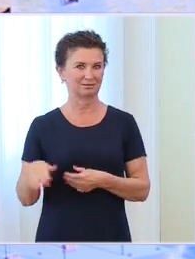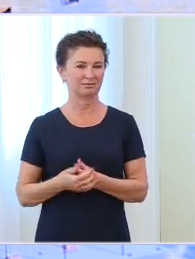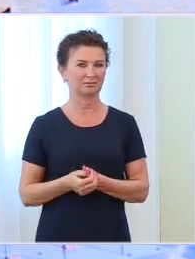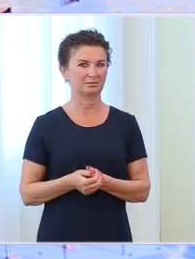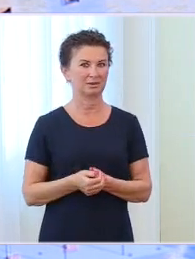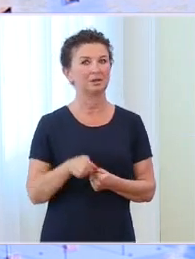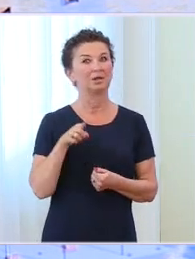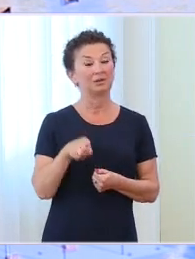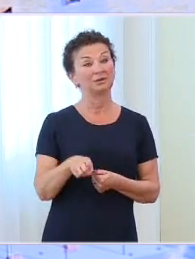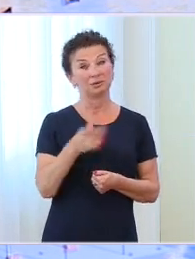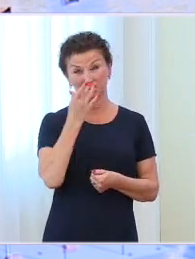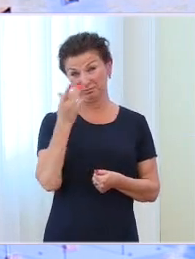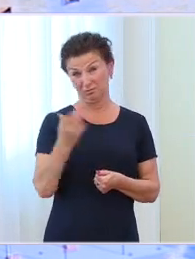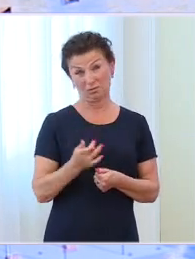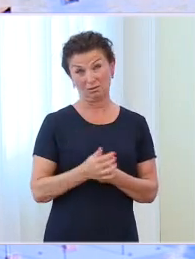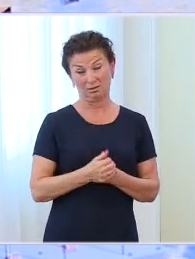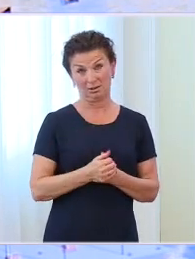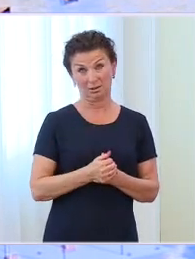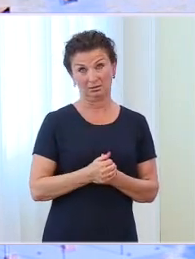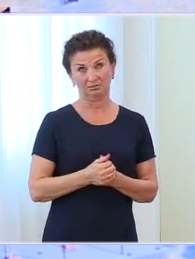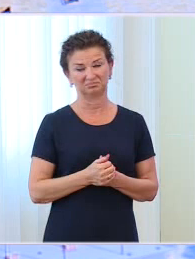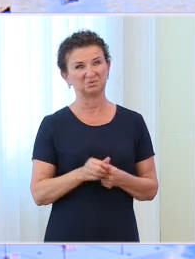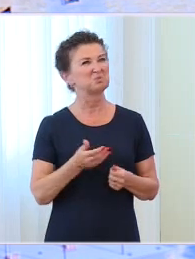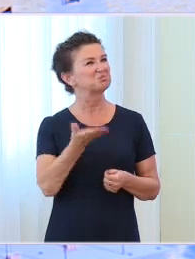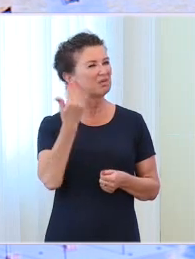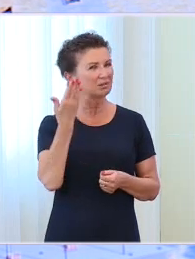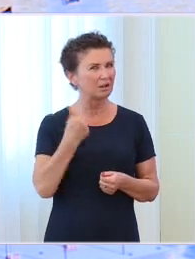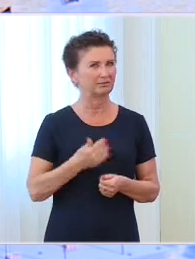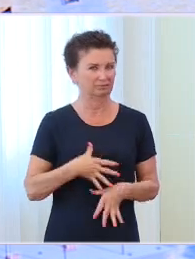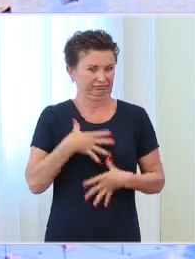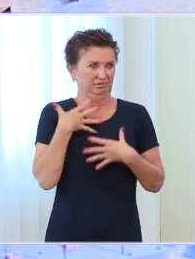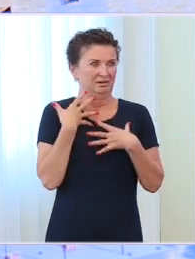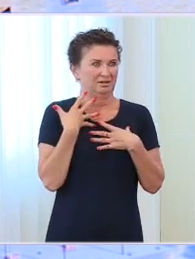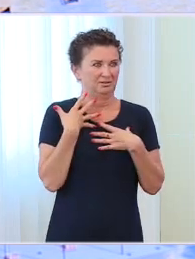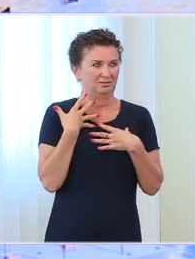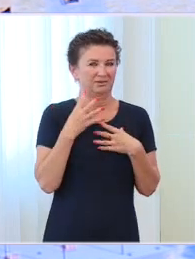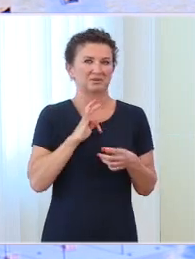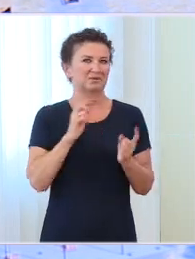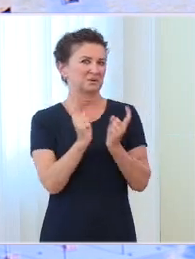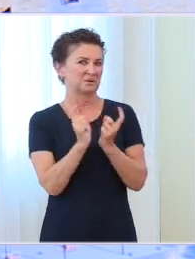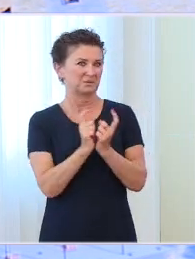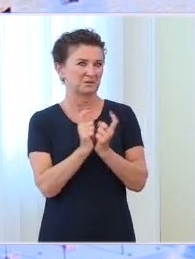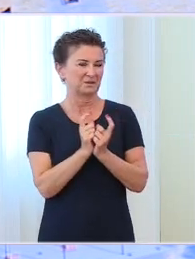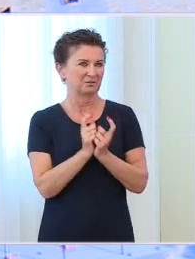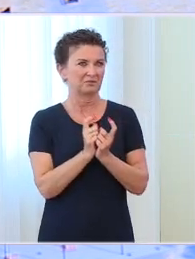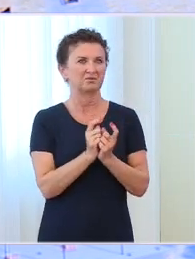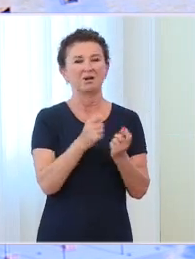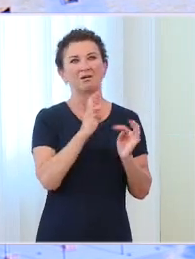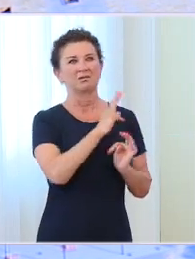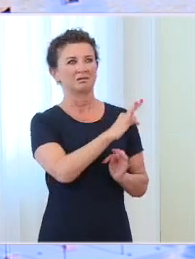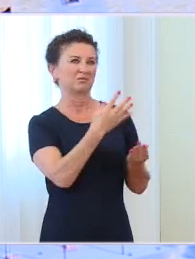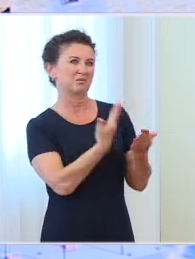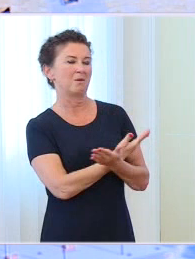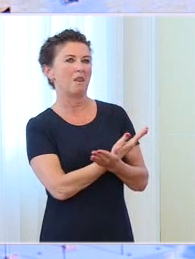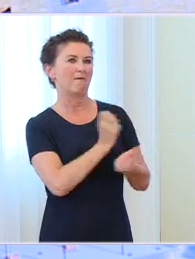Natomiast to właśnie Rosja od półtora roku zaskakuje swoich sąsiadów, państwa europejskie nieplanowanymi ćwiczeniami. Na przykład na